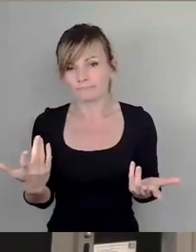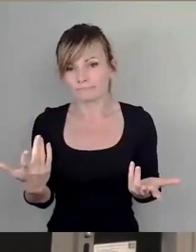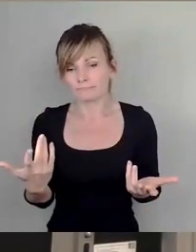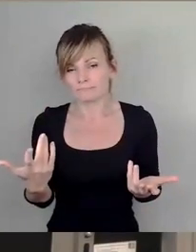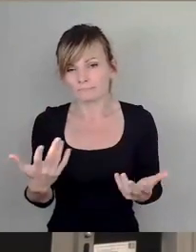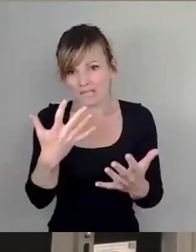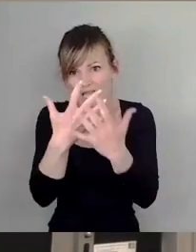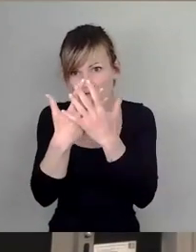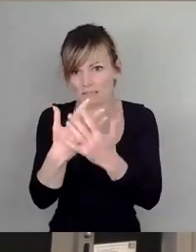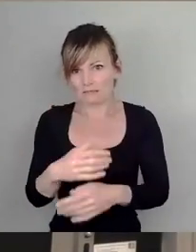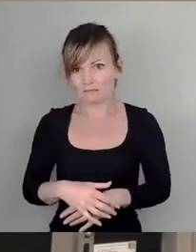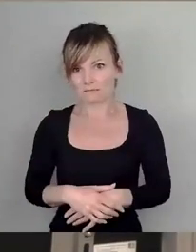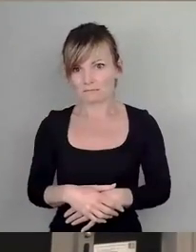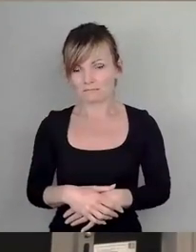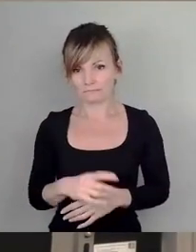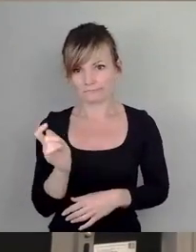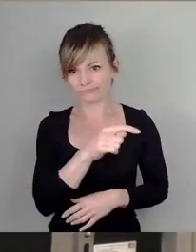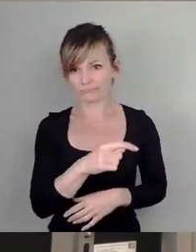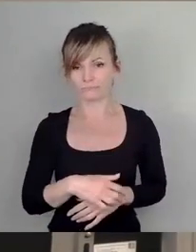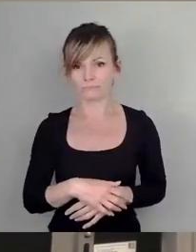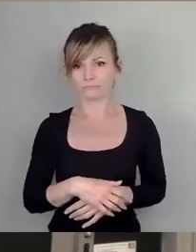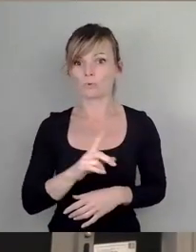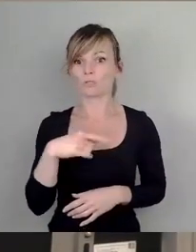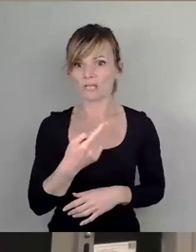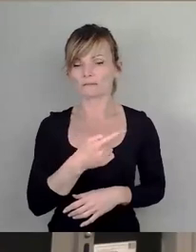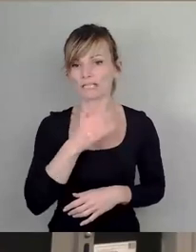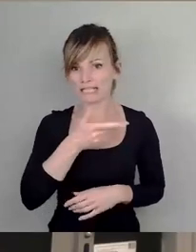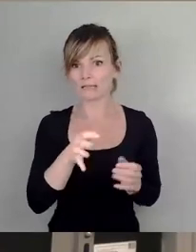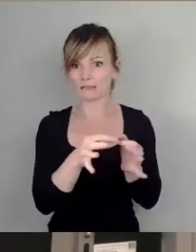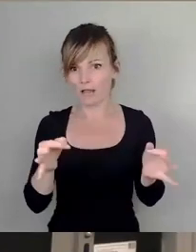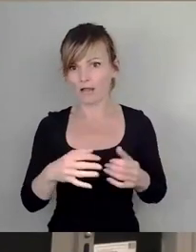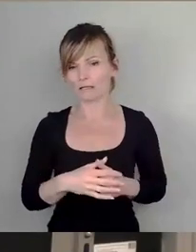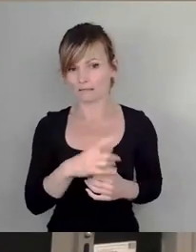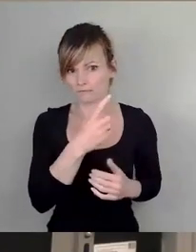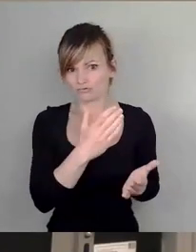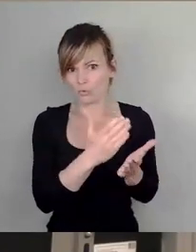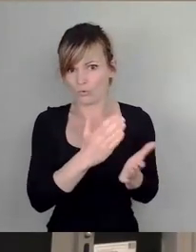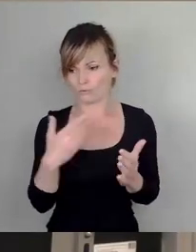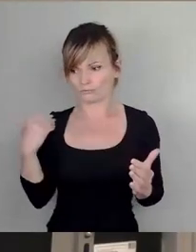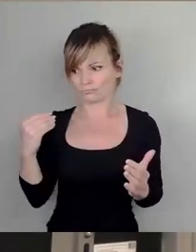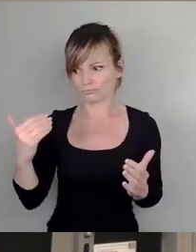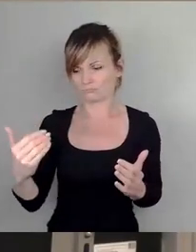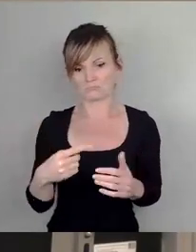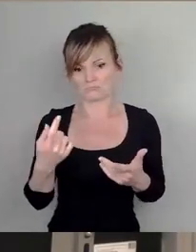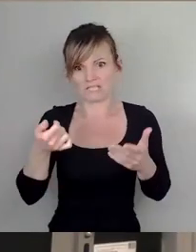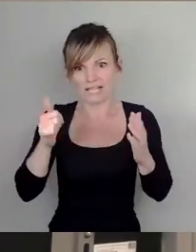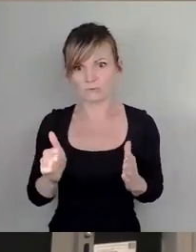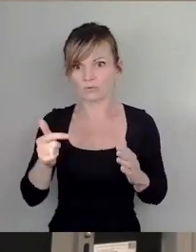und dann stotter ich da pro Tag meine in der Zeit schon aufgelaufenen sechs, sieben, achthundert Euro